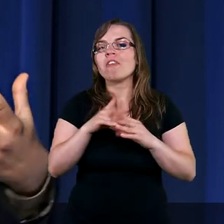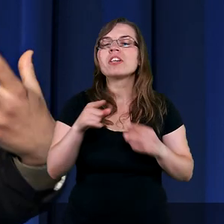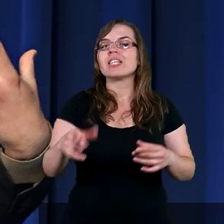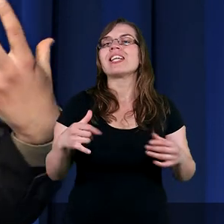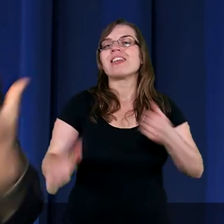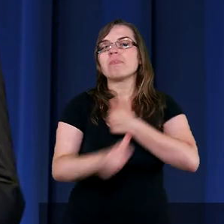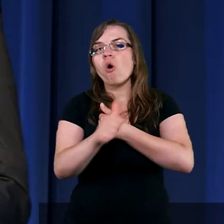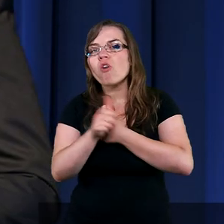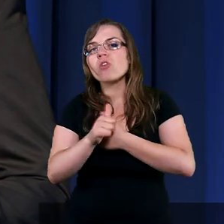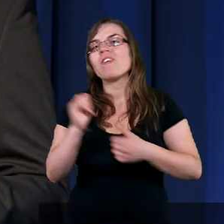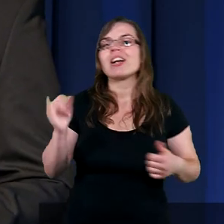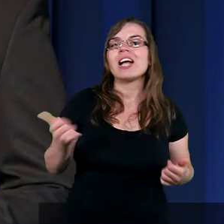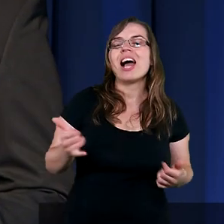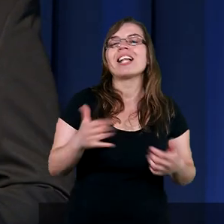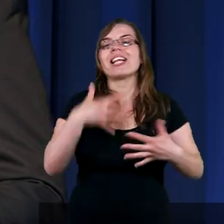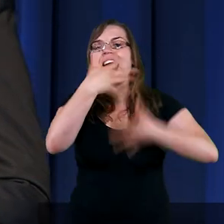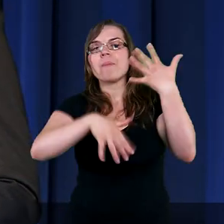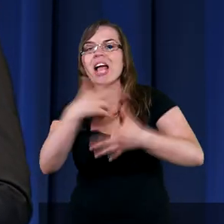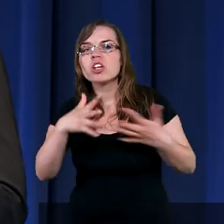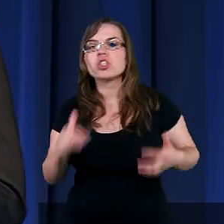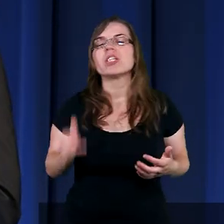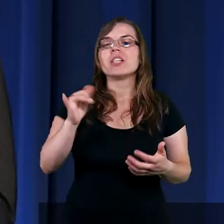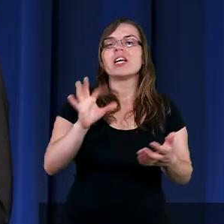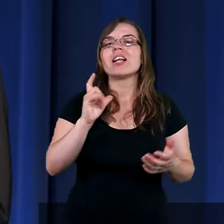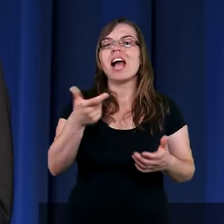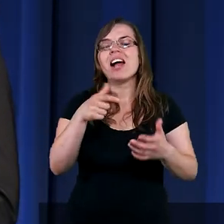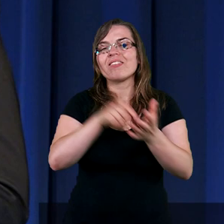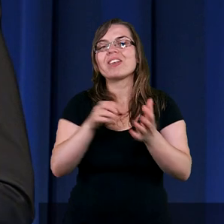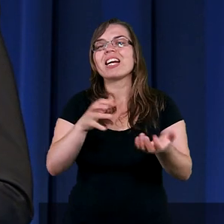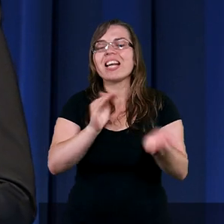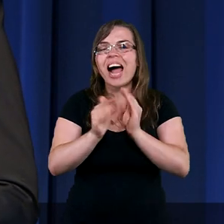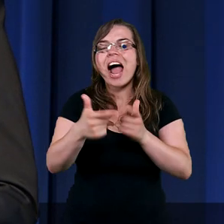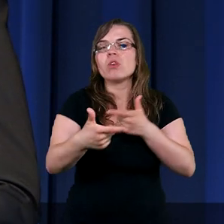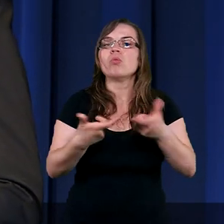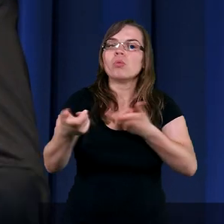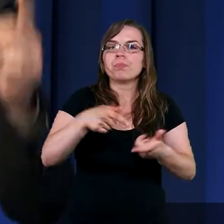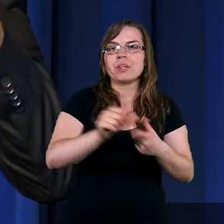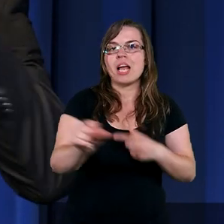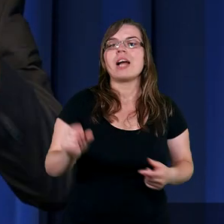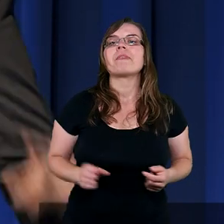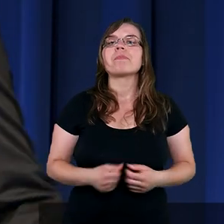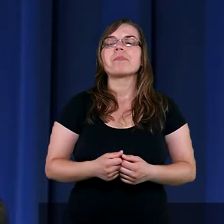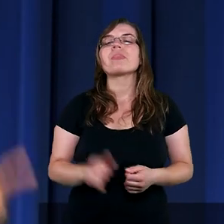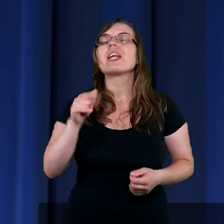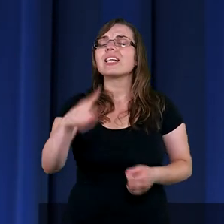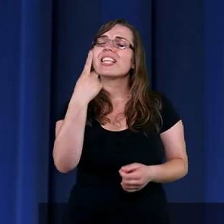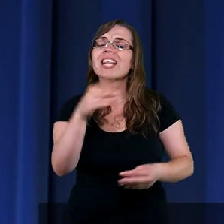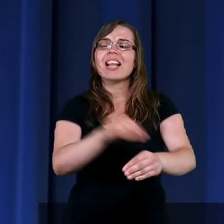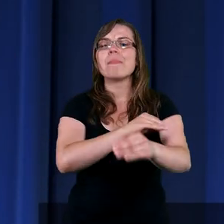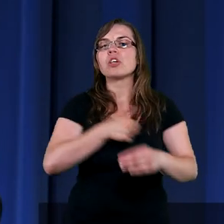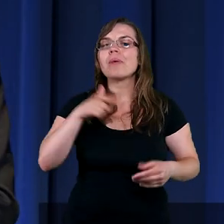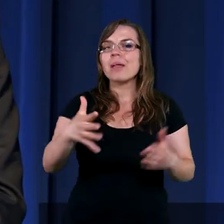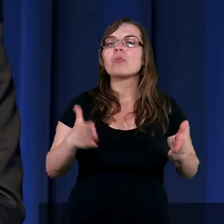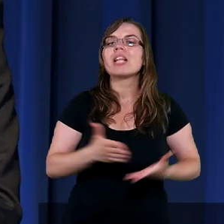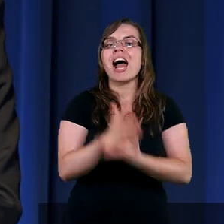spowodować jakieś zamieszki, a to w kraju takim jak Egipt jest niepotrzebne. I była tylko jedna metoda, żeby temu